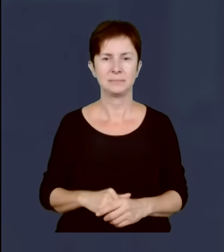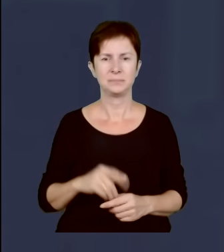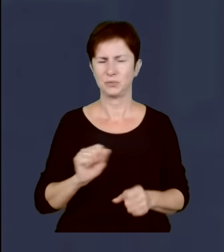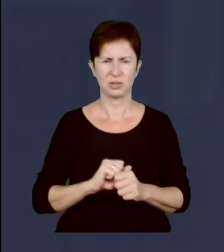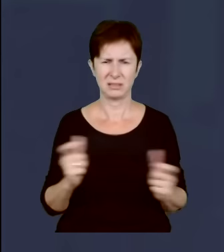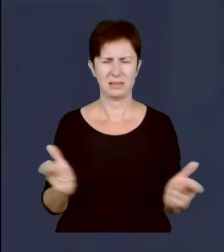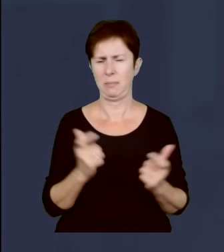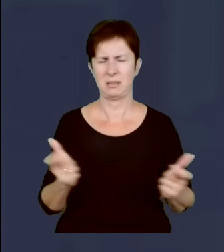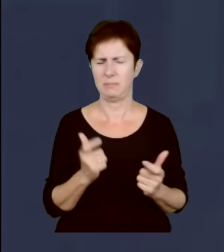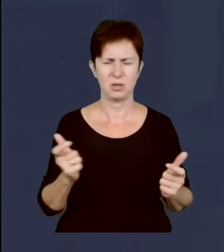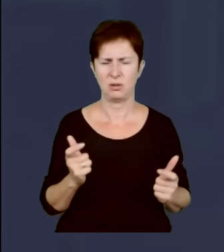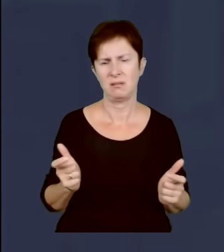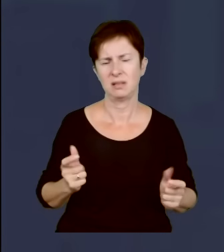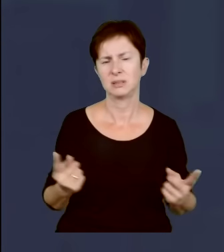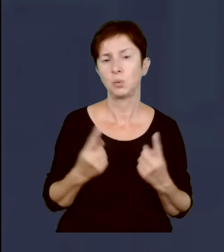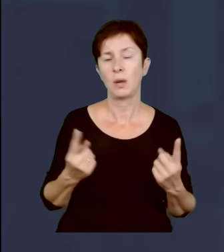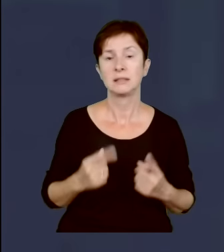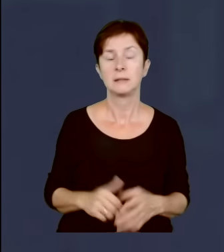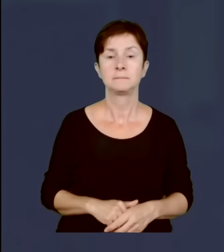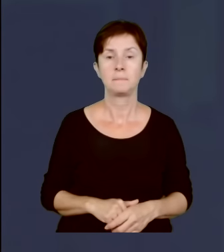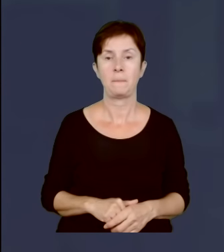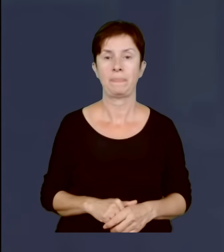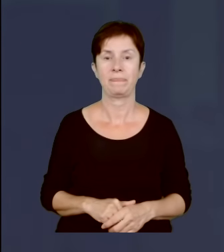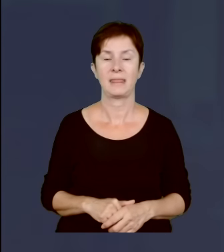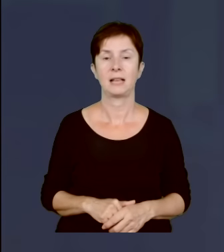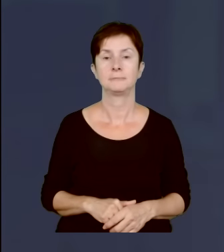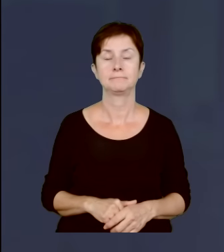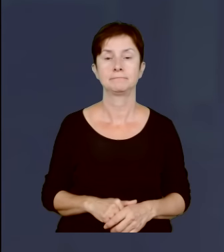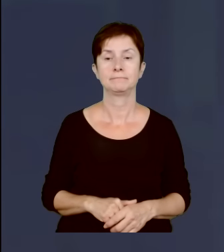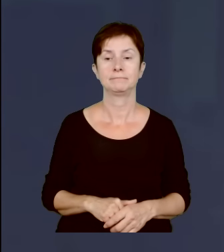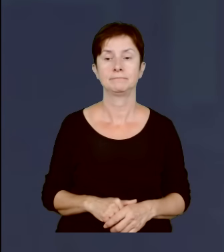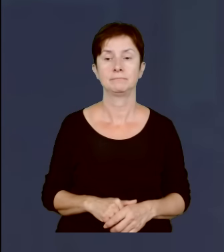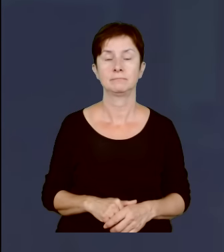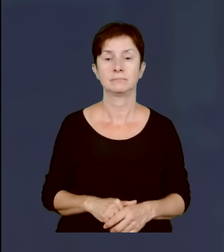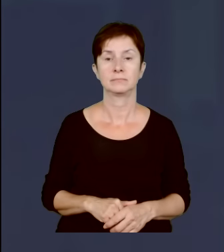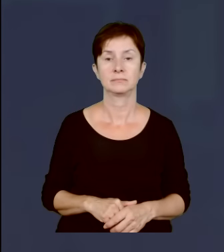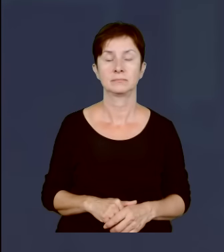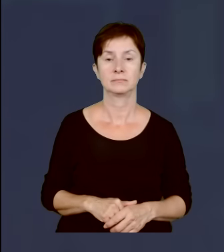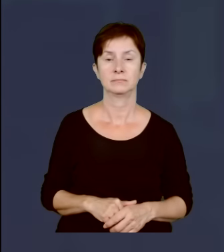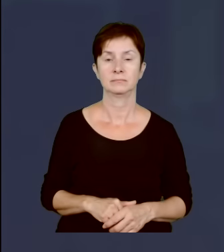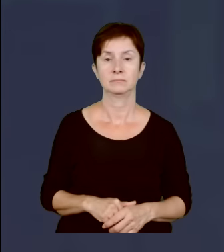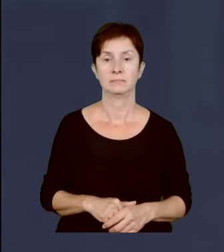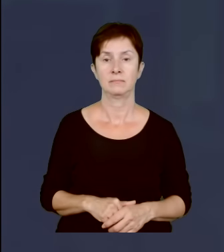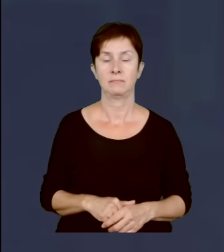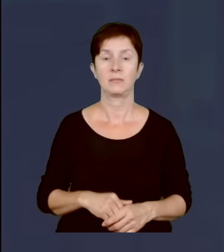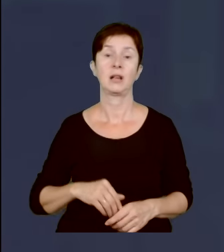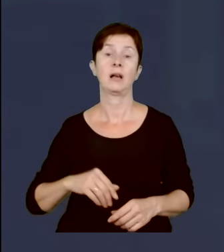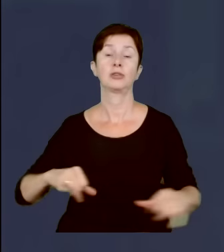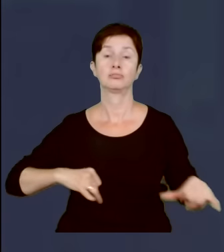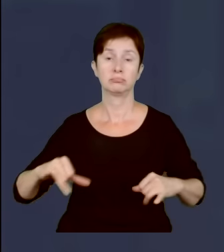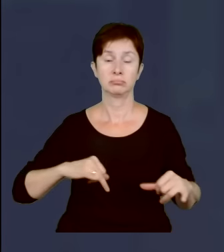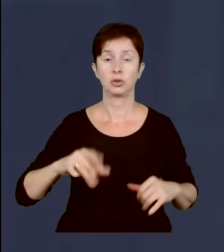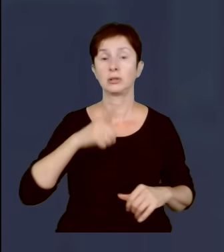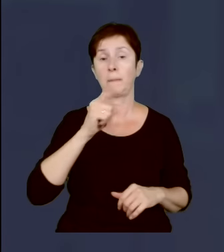dla bezpieczeństwa Polski. Po rządach Prawa i Sprawiedliwości Polska jest krajem bezpiecznym. No ale po rządach Donalda